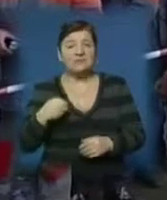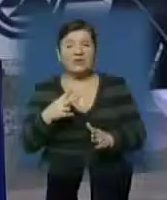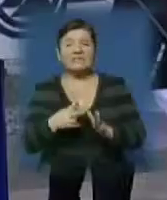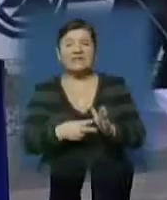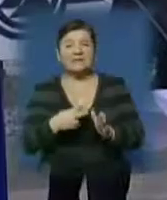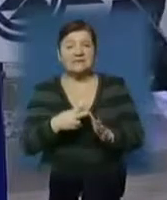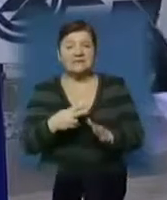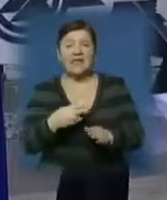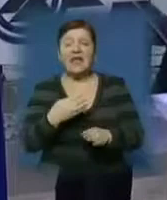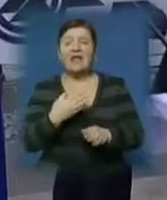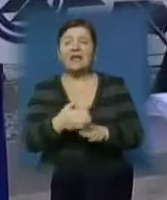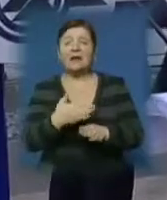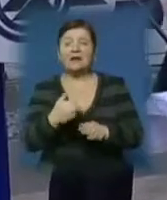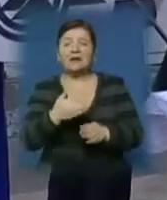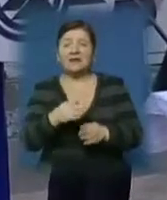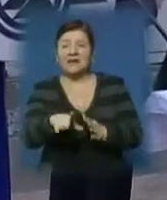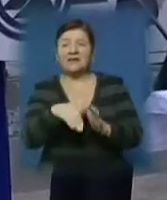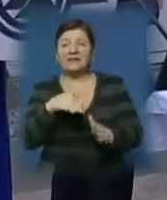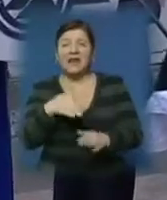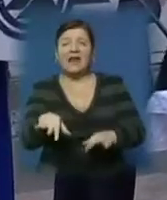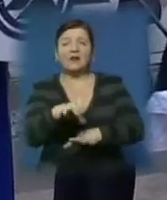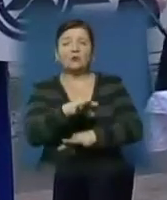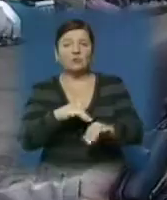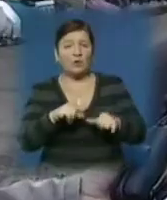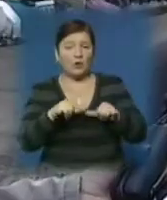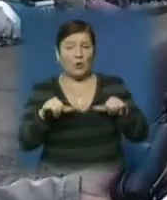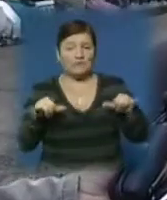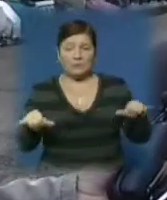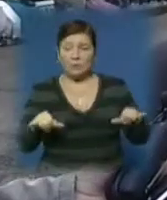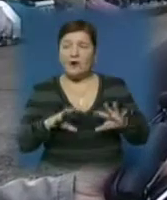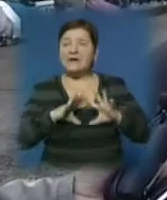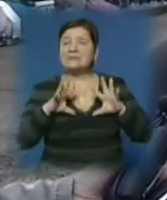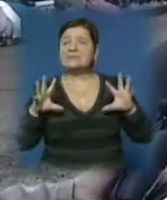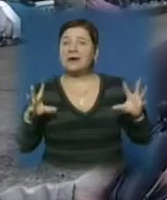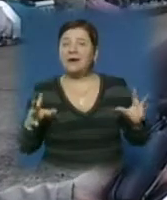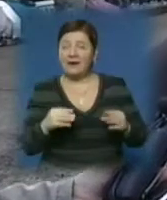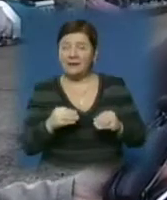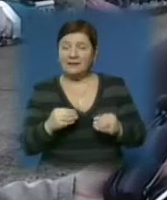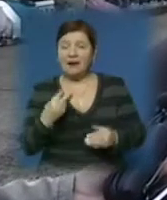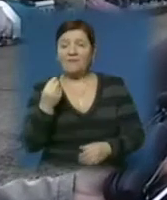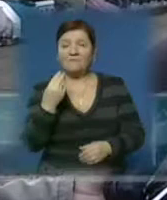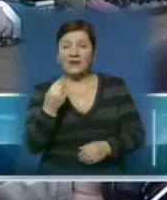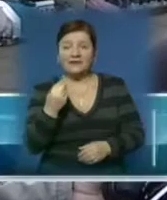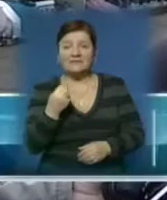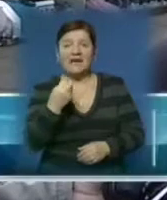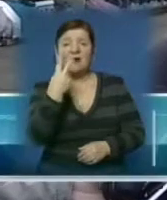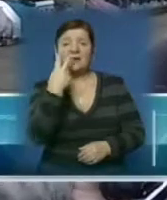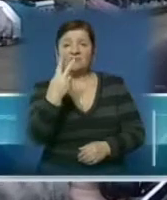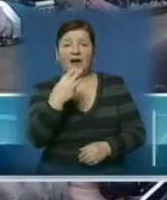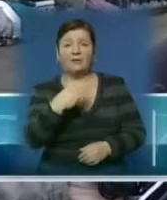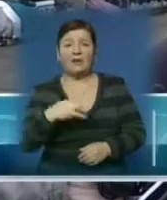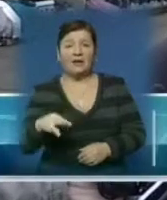залученням кредиту від Європейського банку реконструкції та розвитку. Загальна вартість проєктна по кошторису – 2 мільярди